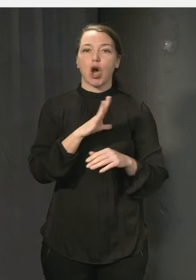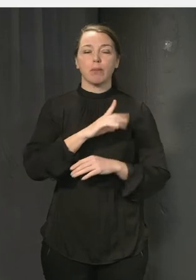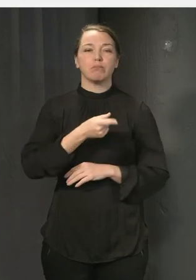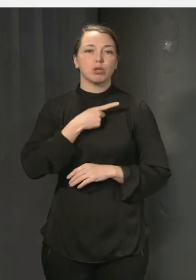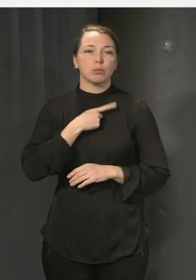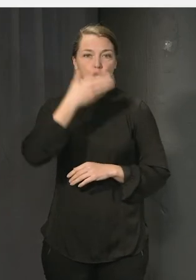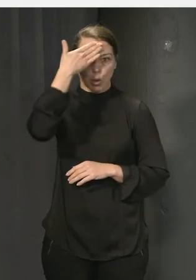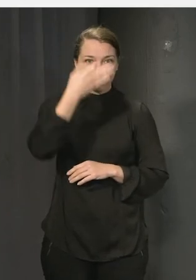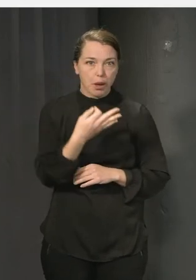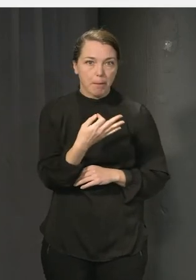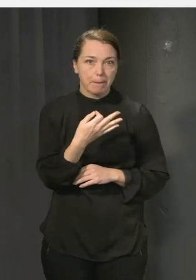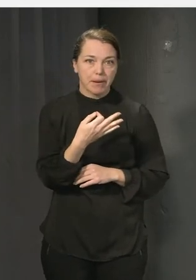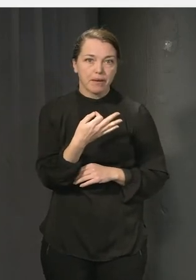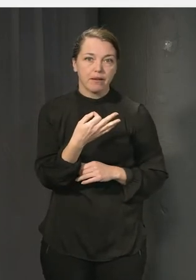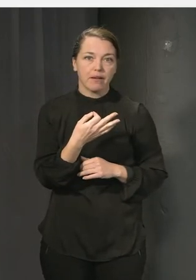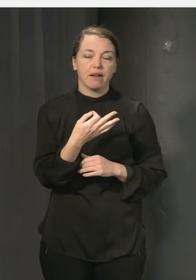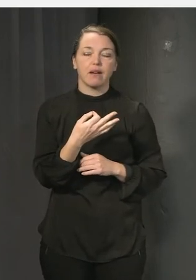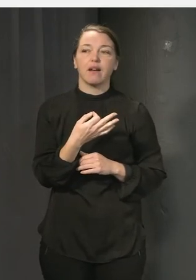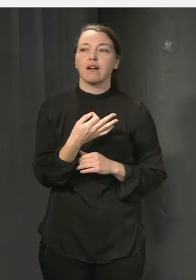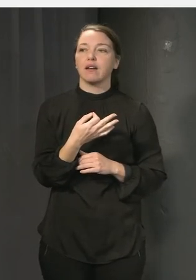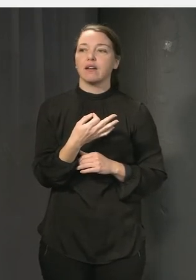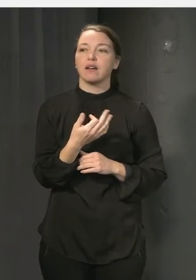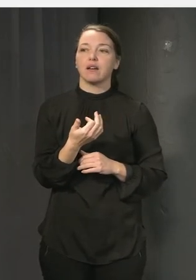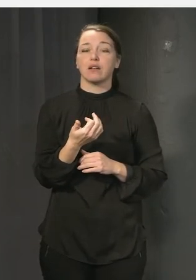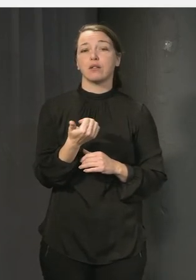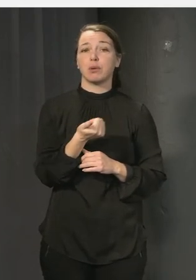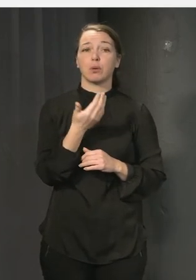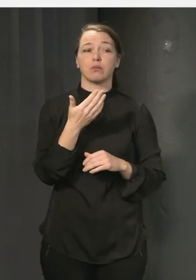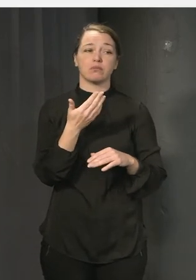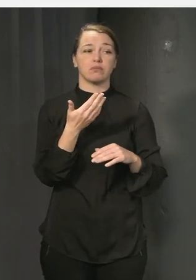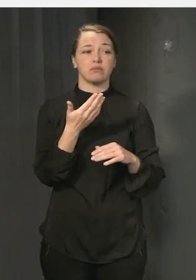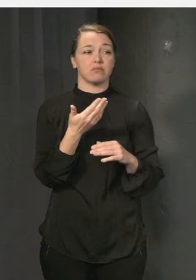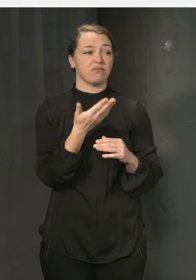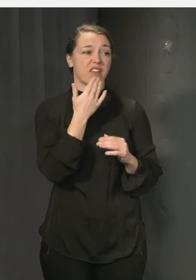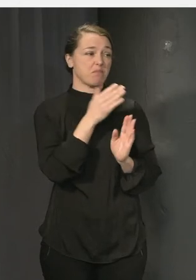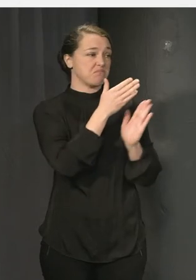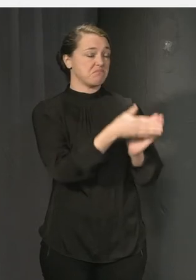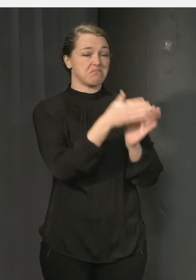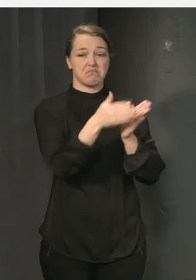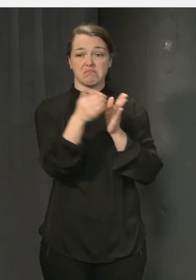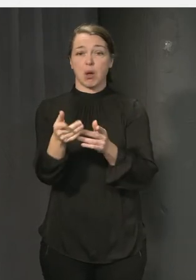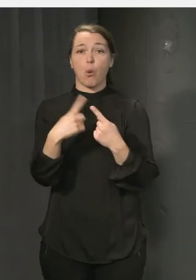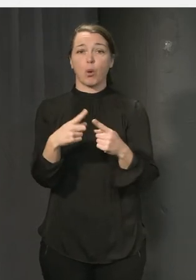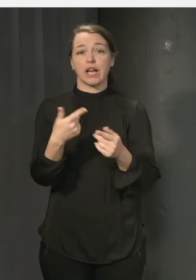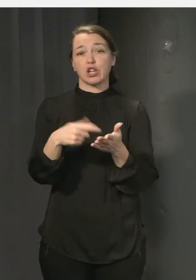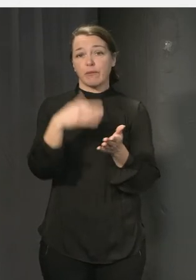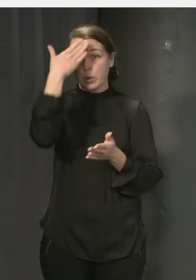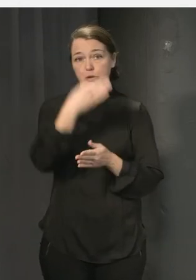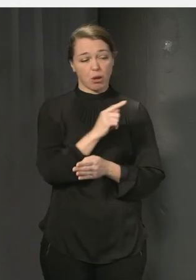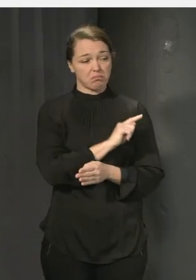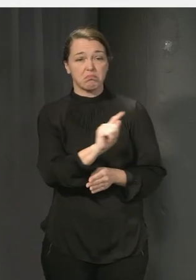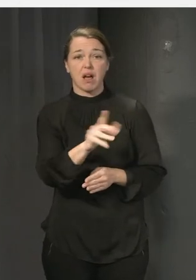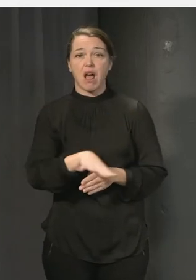kunskap och det är klart att beroende på vem man är så sitter man på olika typer av kunskap. Och vi tänker då att